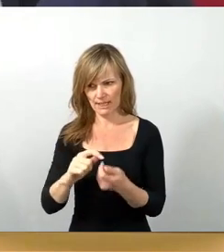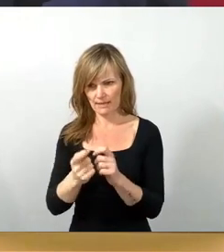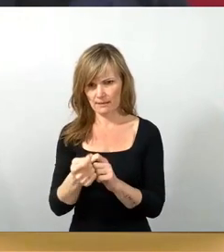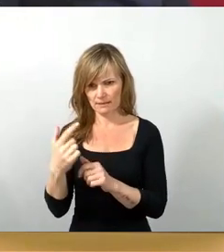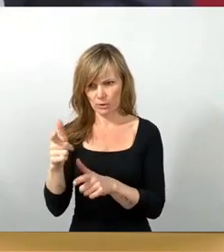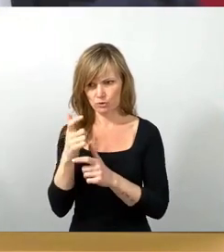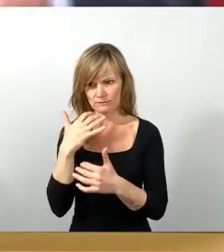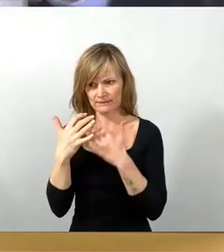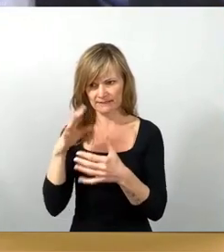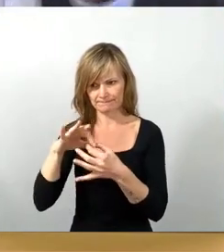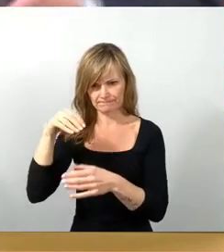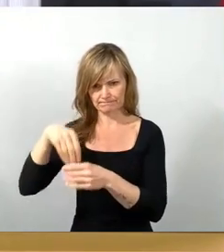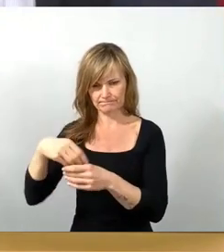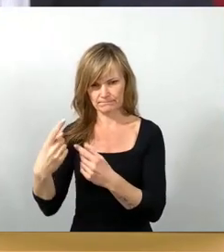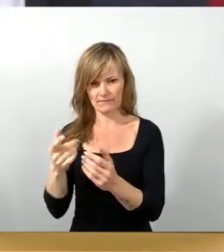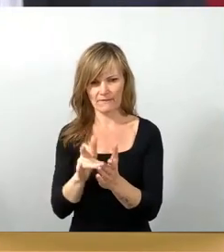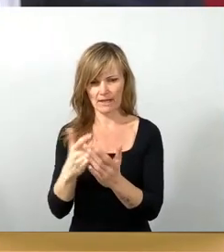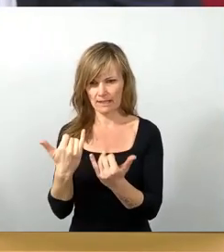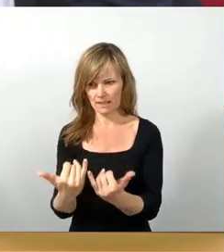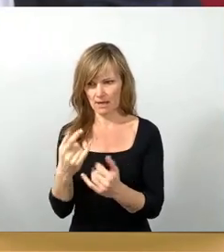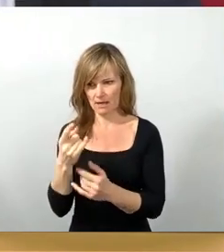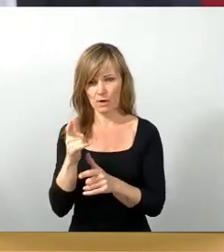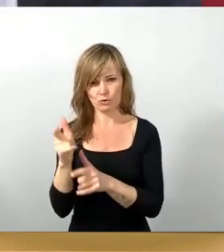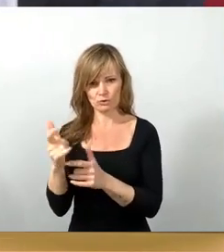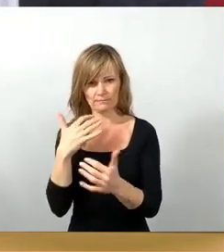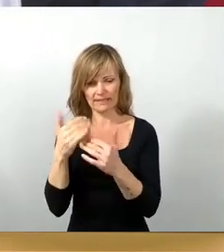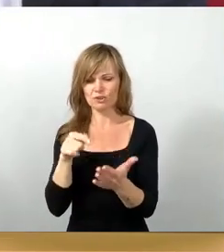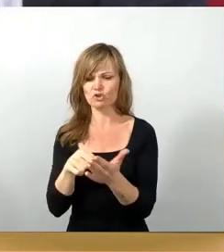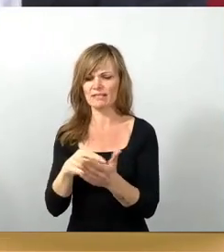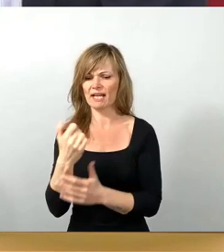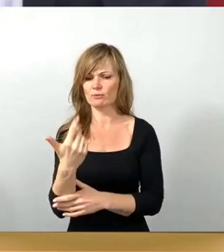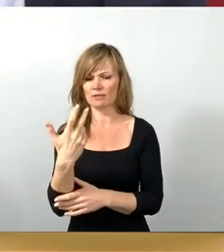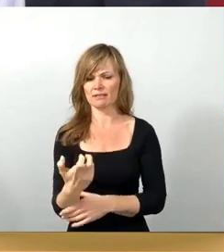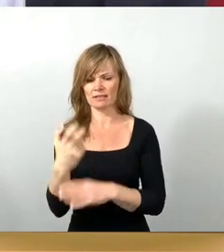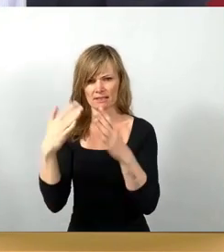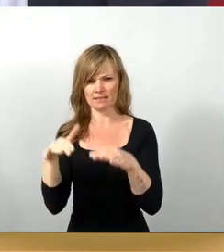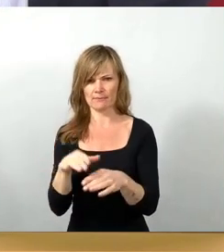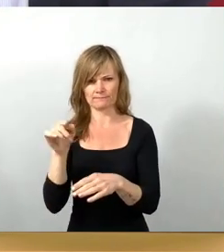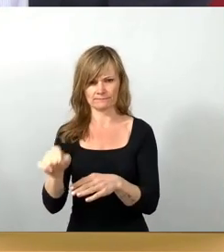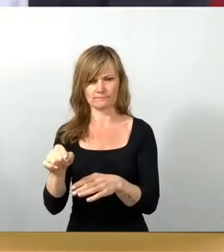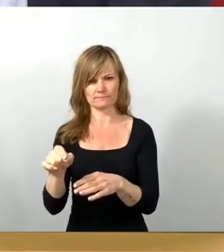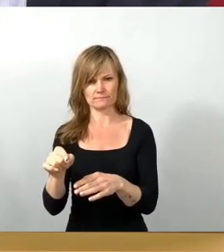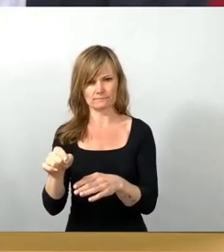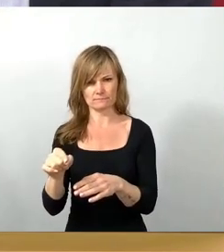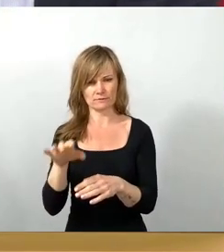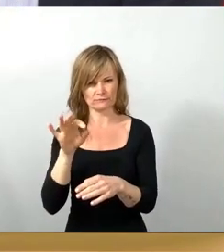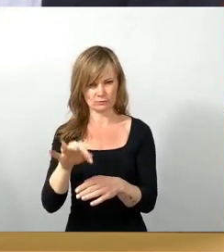angeht, weil wir hier im Ausschussbericht noch 31.12. Was wäre dann angemessen für den Stadtrat,